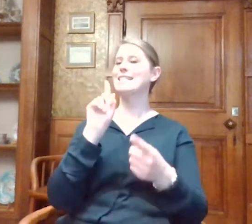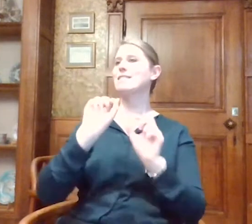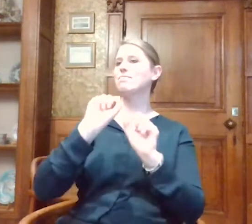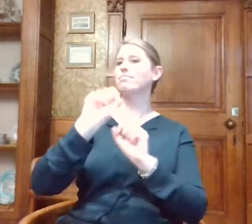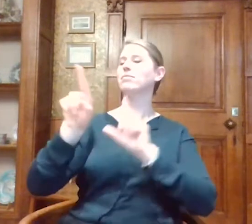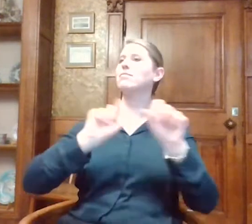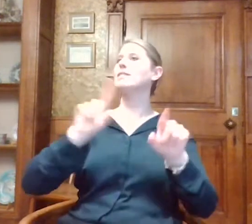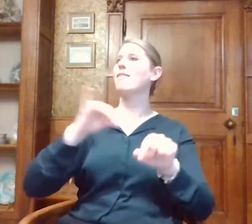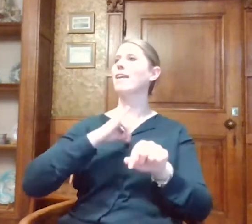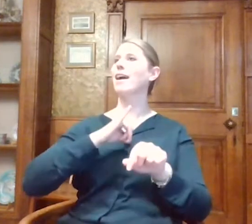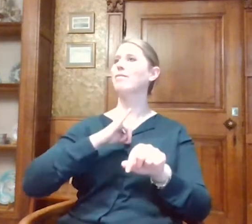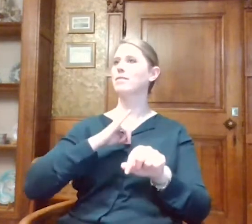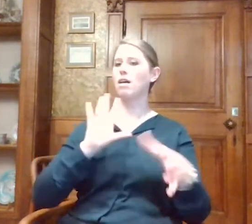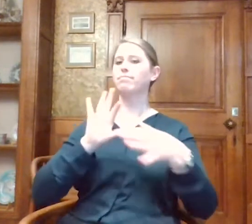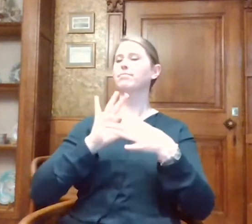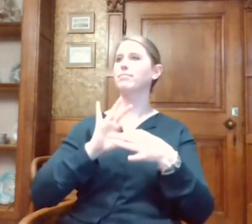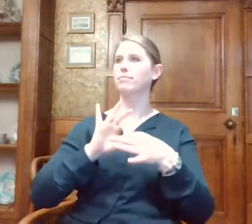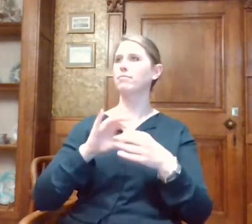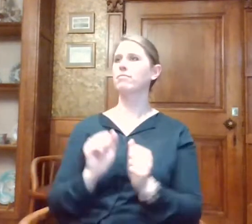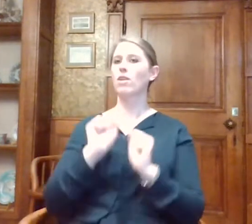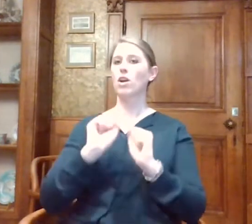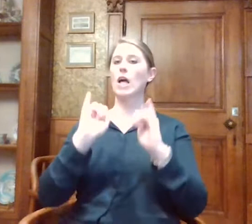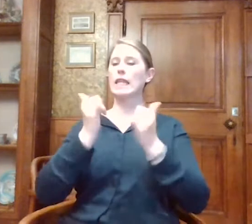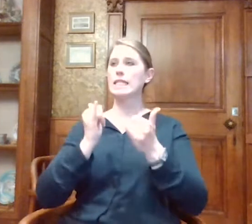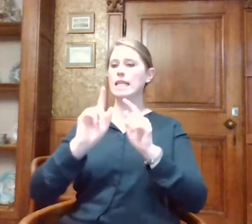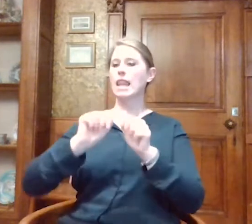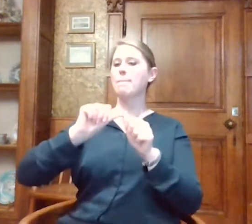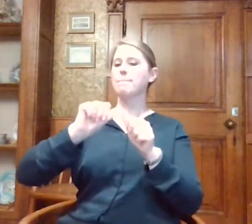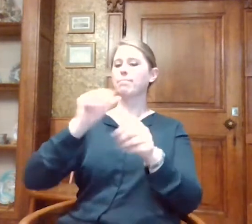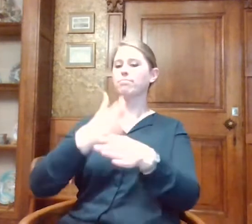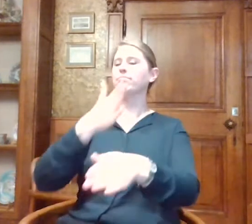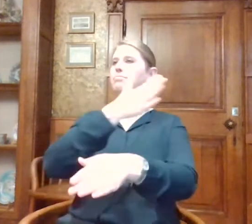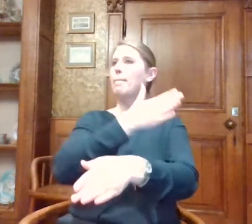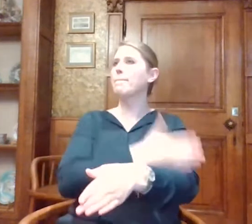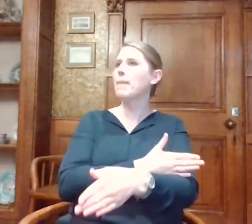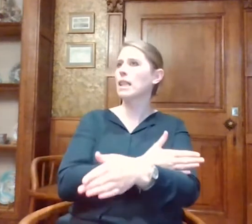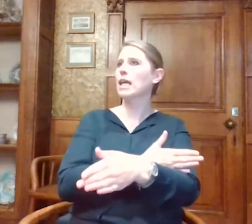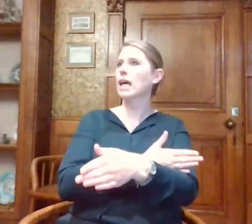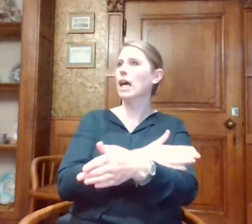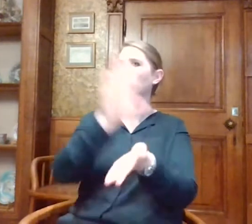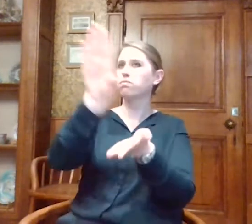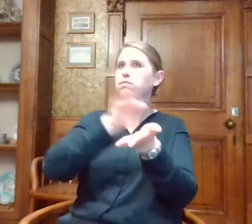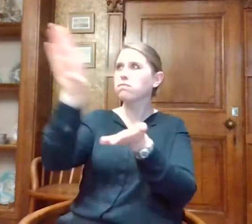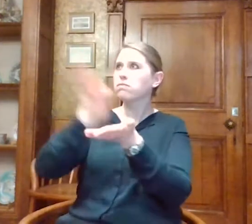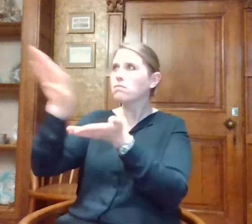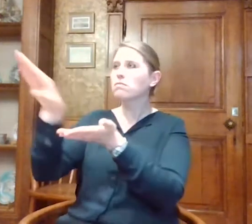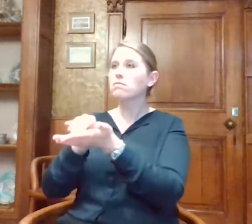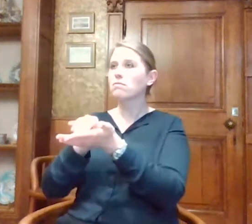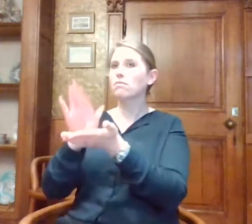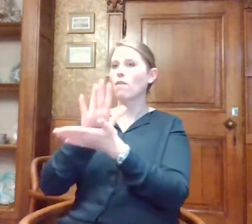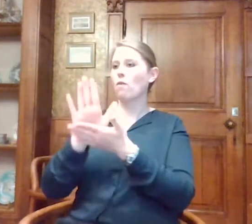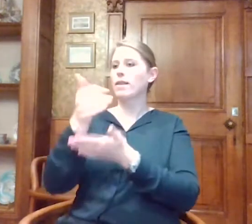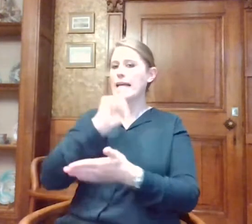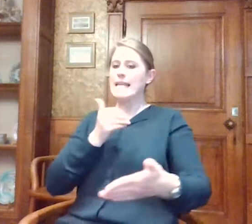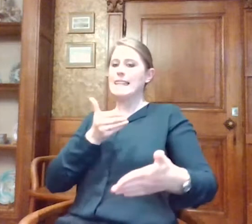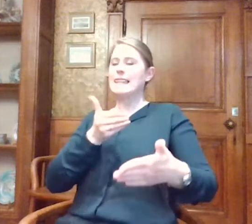Beacons en je kan instellen op hoeveel meter die Bluetooth-scan werkt. Dus als de mensen in de